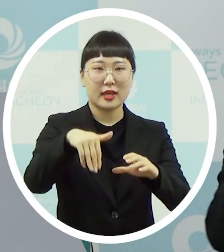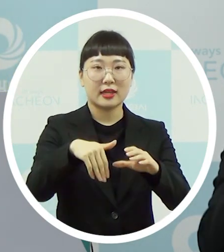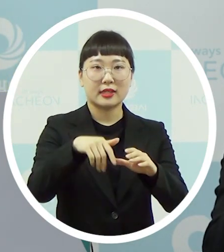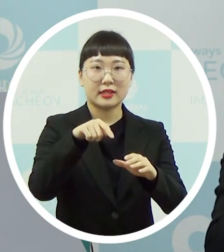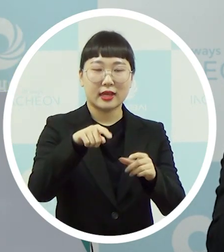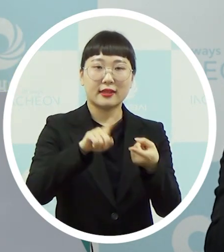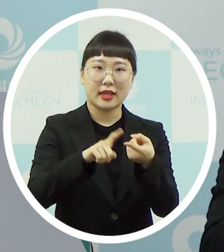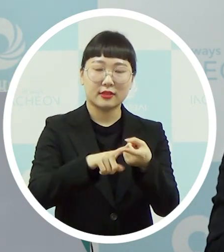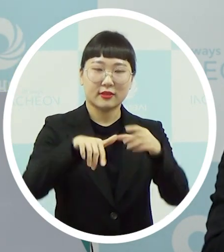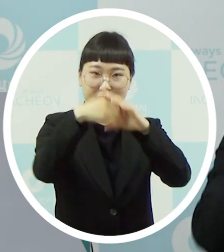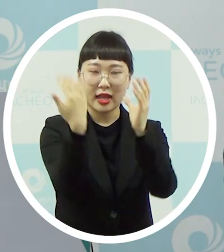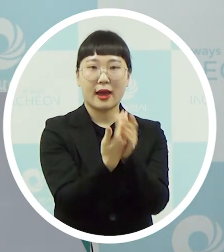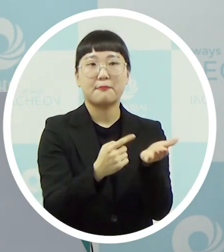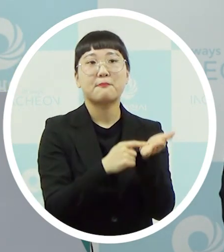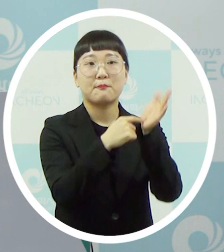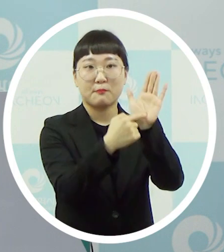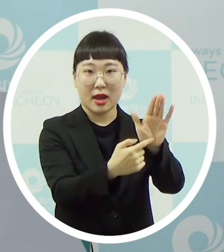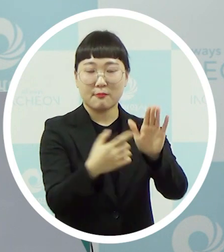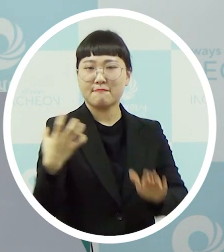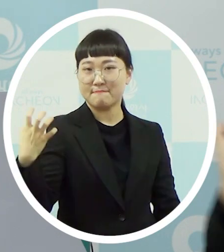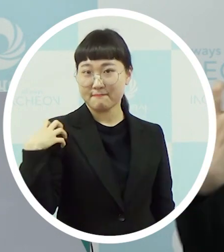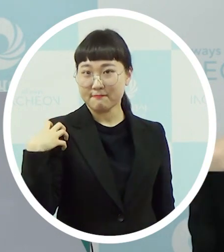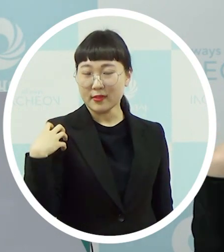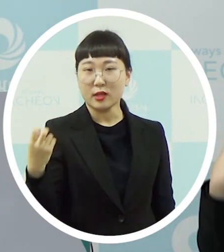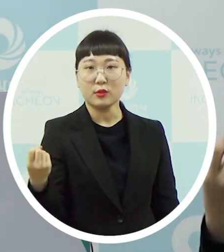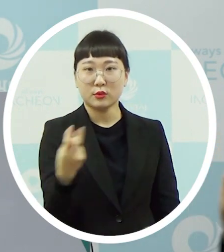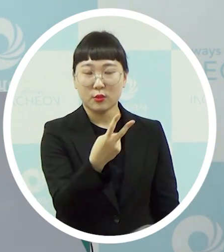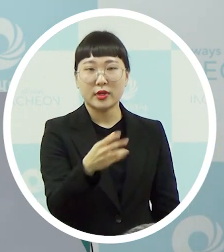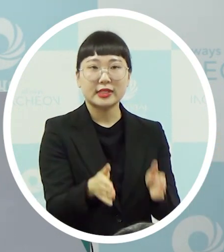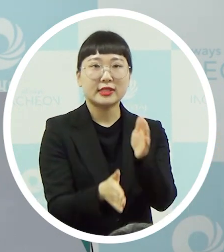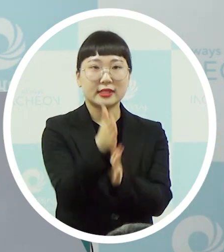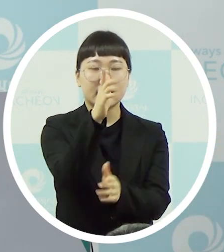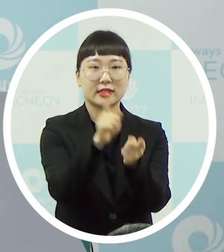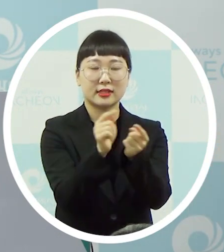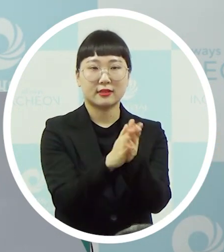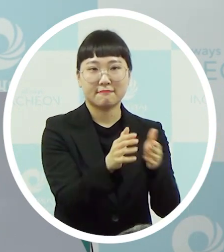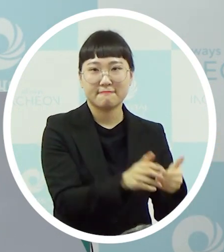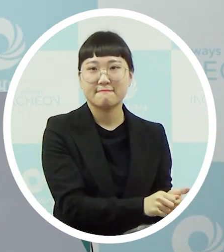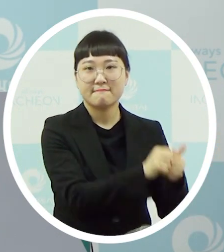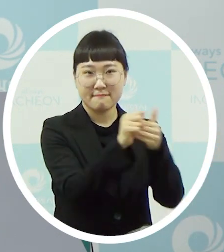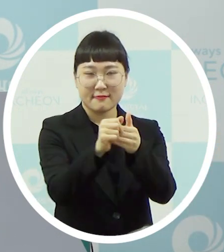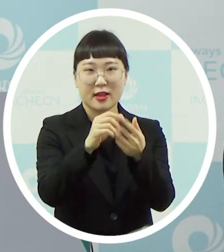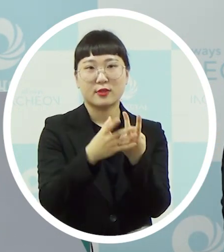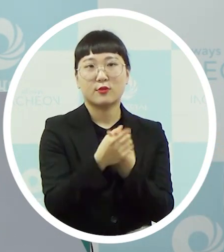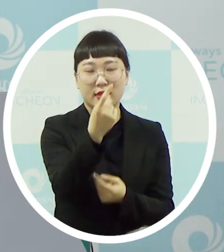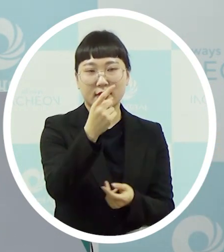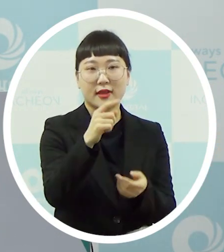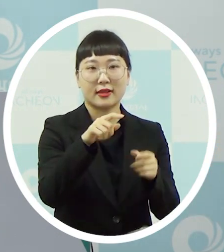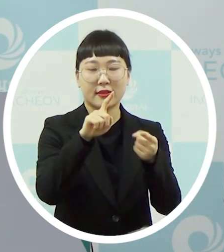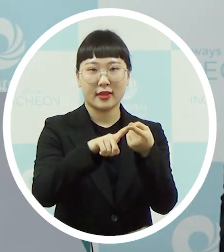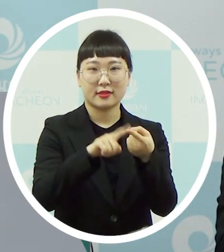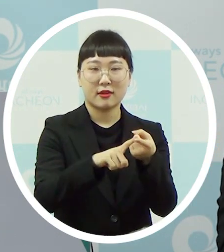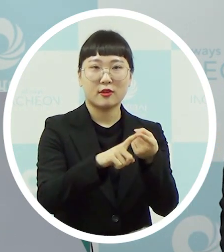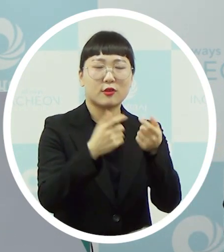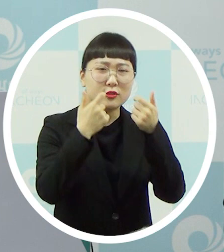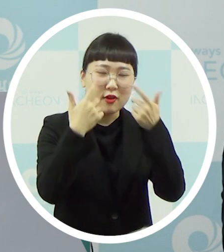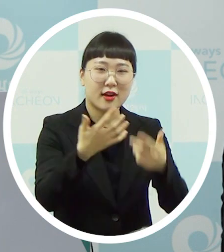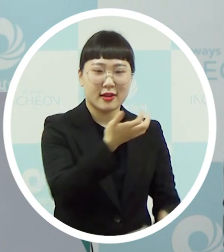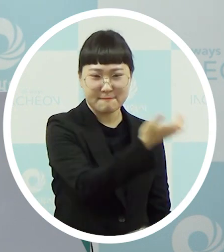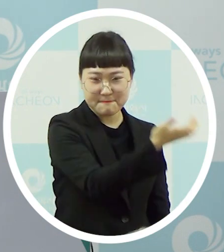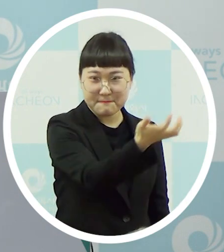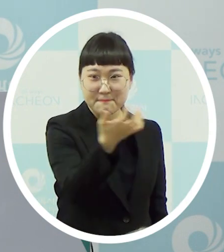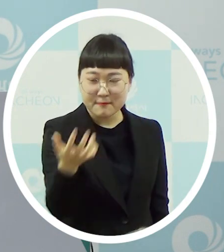것들을 시에서 발표를 하고 시가 이런 총괄적인 어떤 내용을 발표한 이후에 구체적인 동선이나 이런 것들에 대해서는